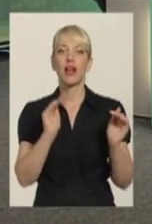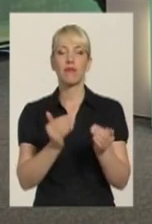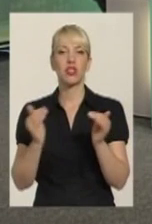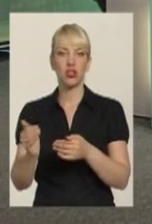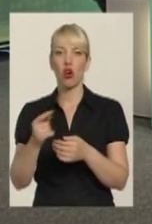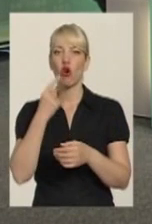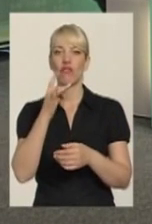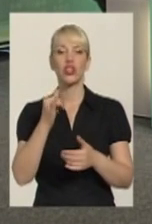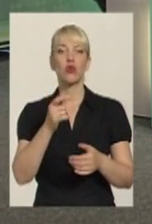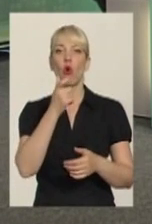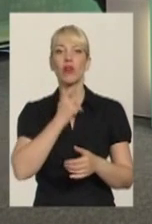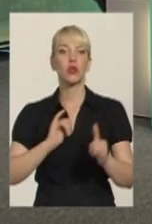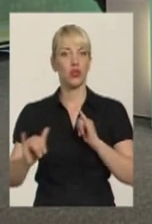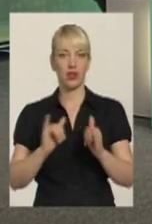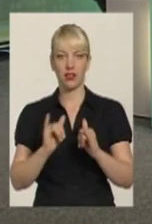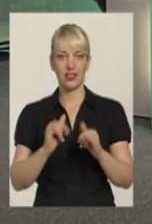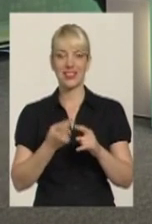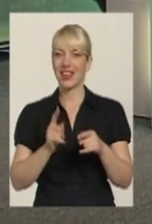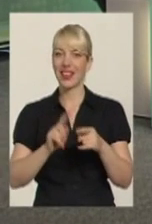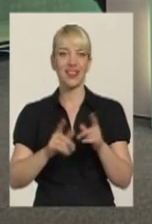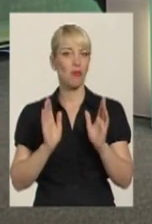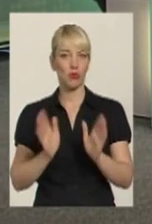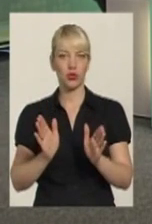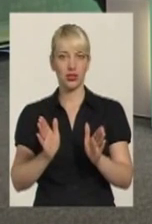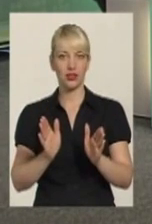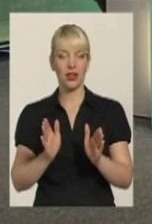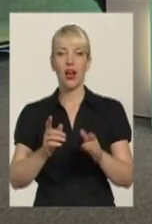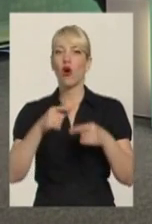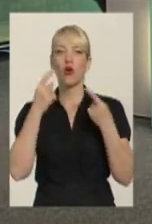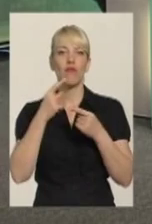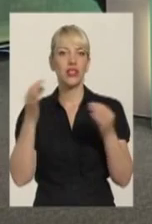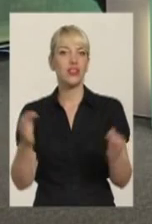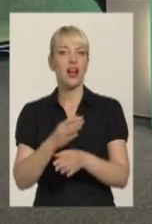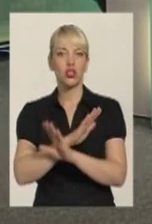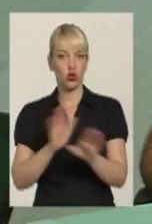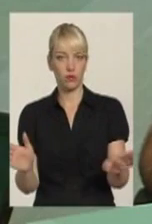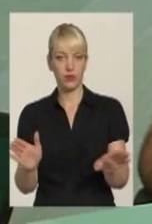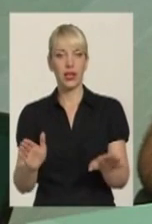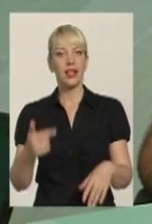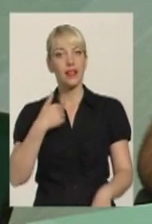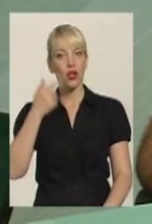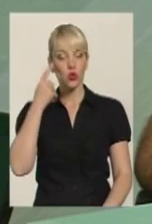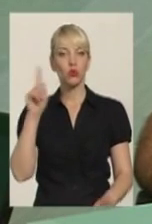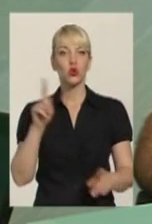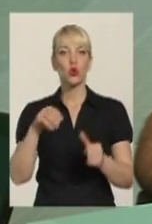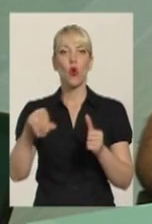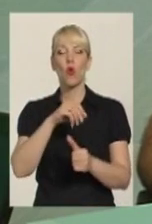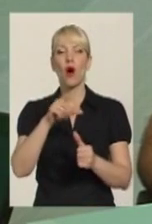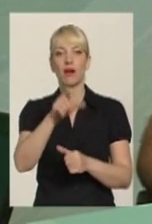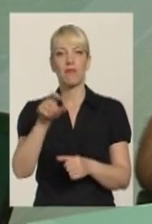про толерантність, це буде говорить ні о чому. Я думаю, що у армян сегодня,